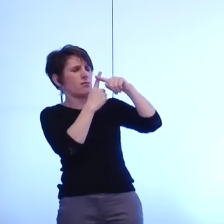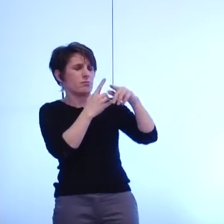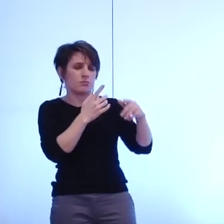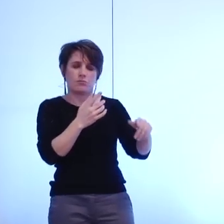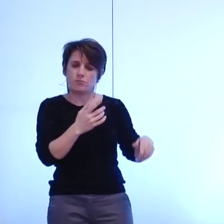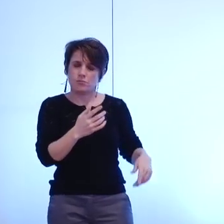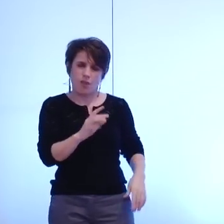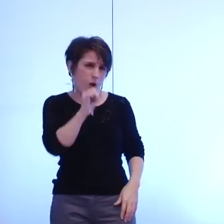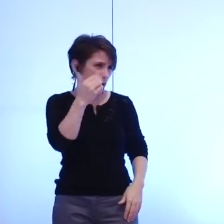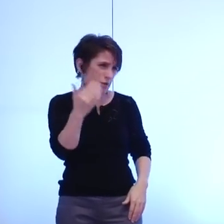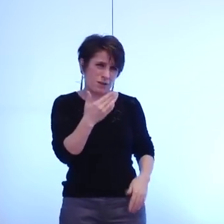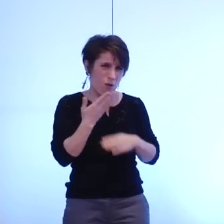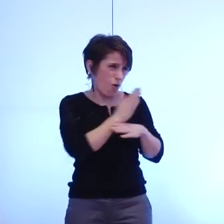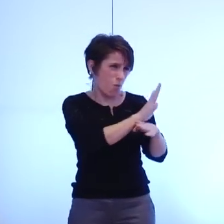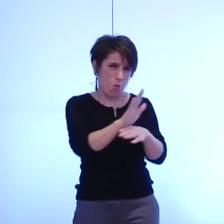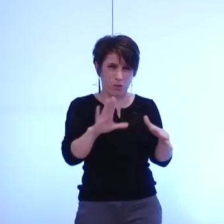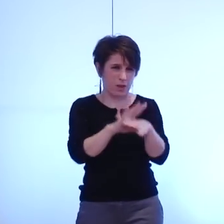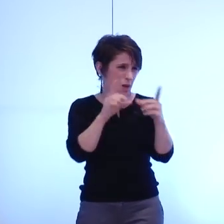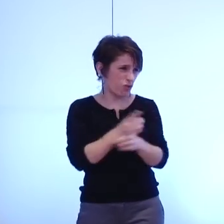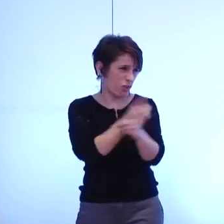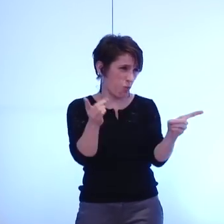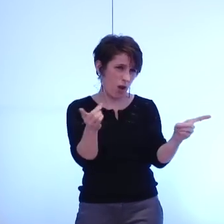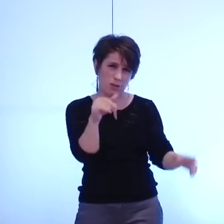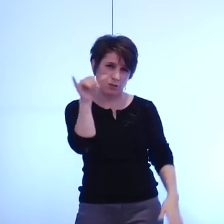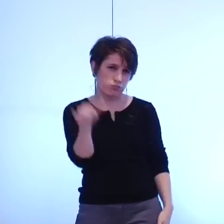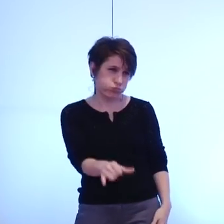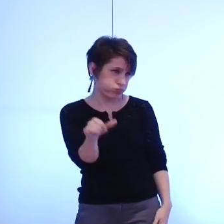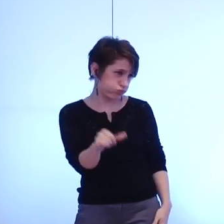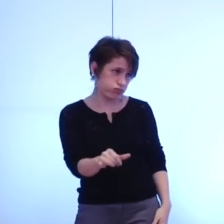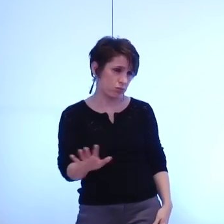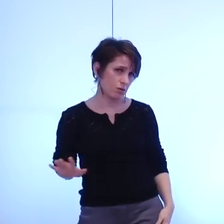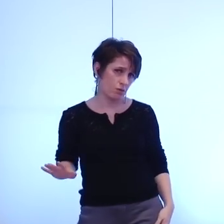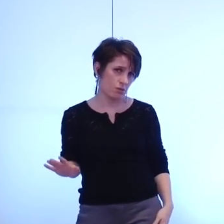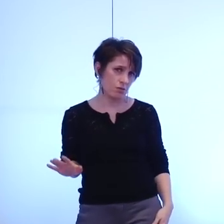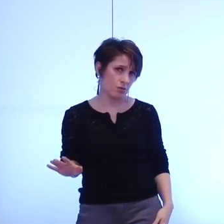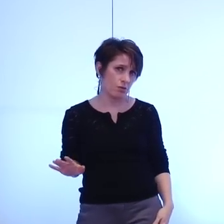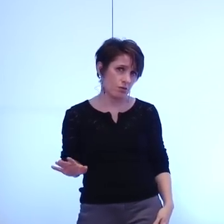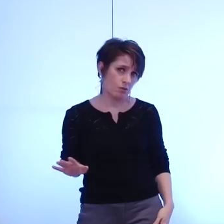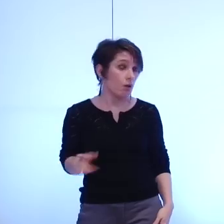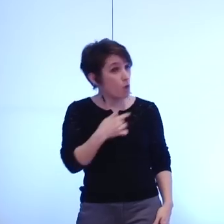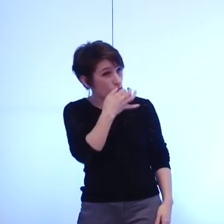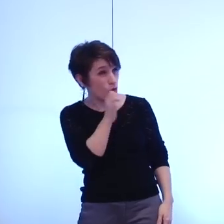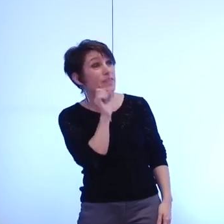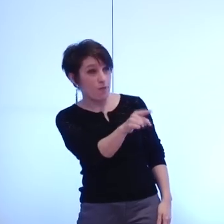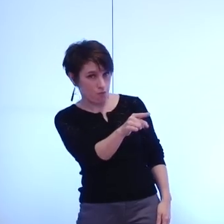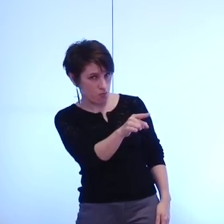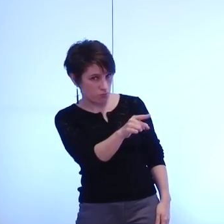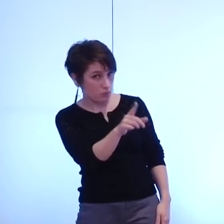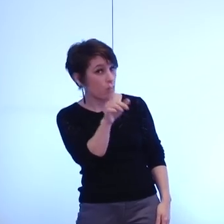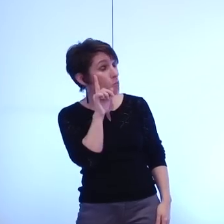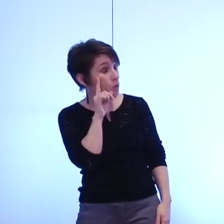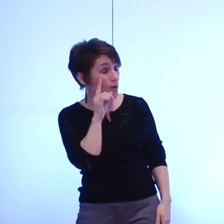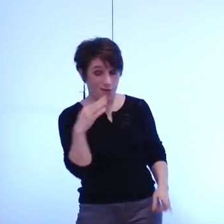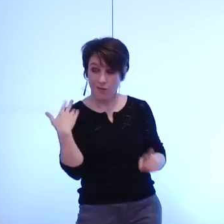démocratique premier élément et je vous le dis à vous parce que ce n'est pas la première fois à mon